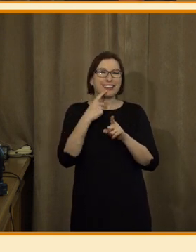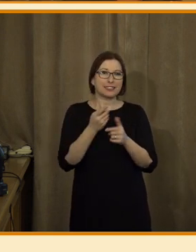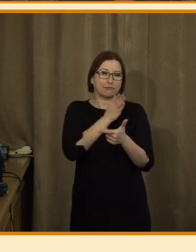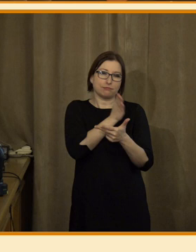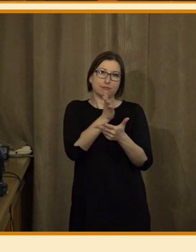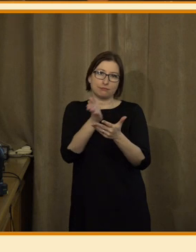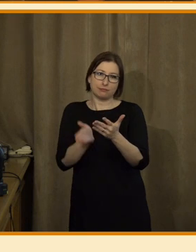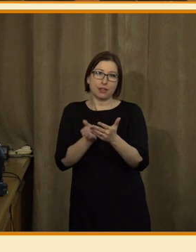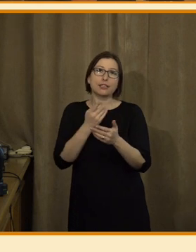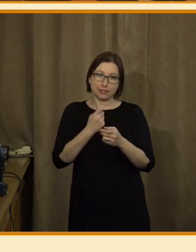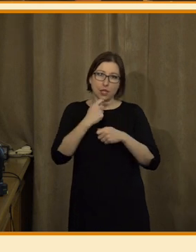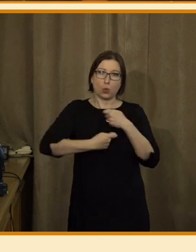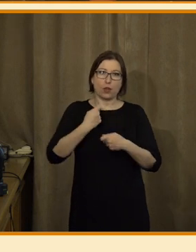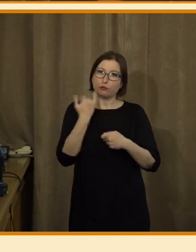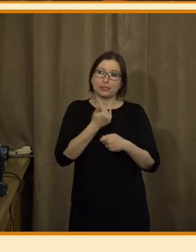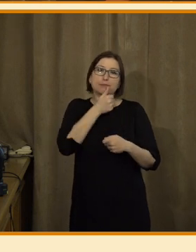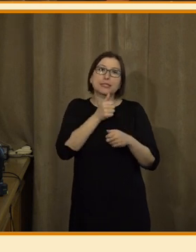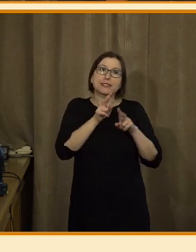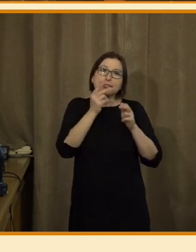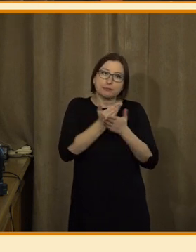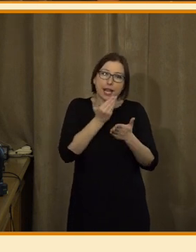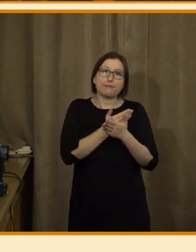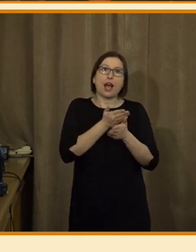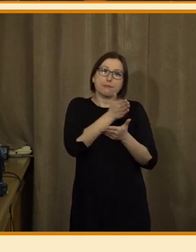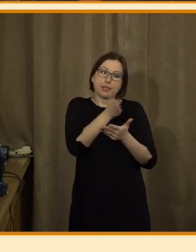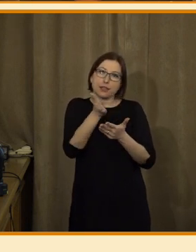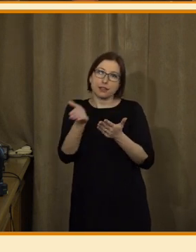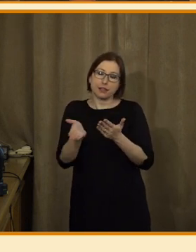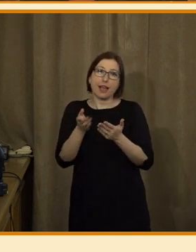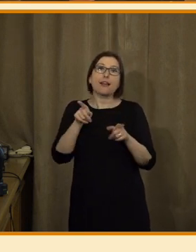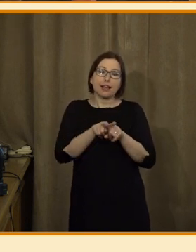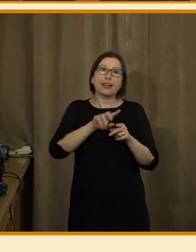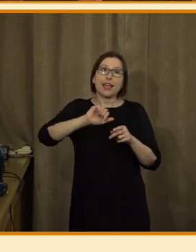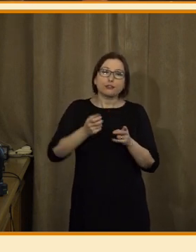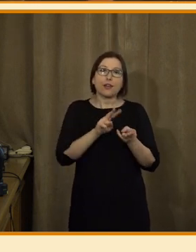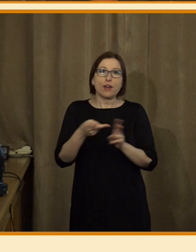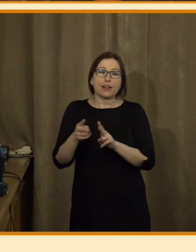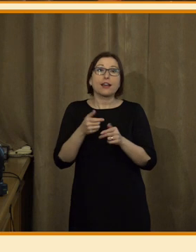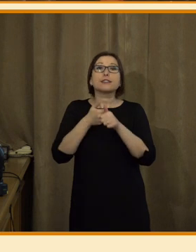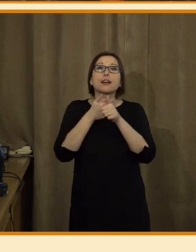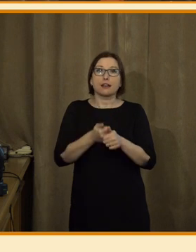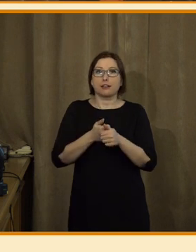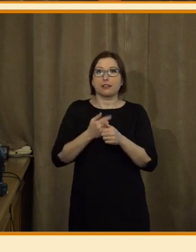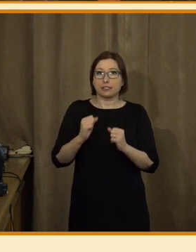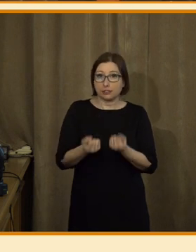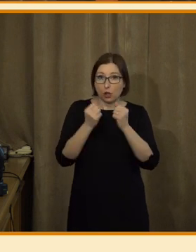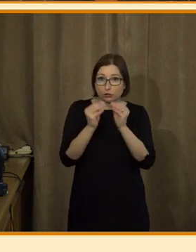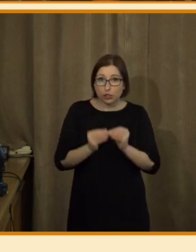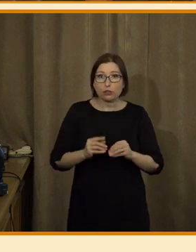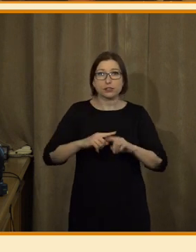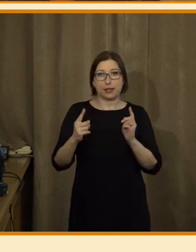A každá ta leta, ten formát, bude mít ještě vlastní varianty podle délky nebo složitosti.